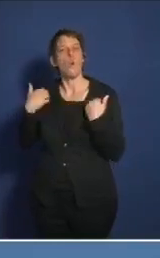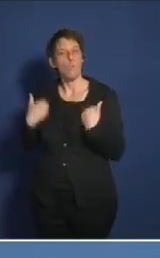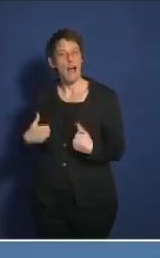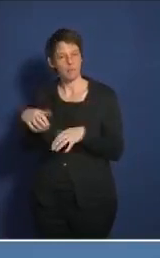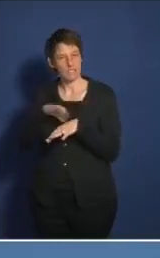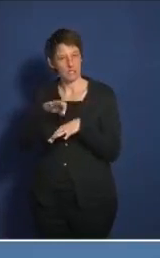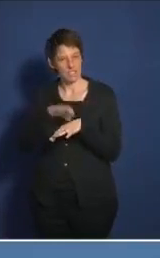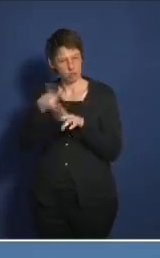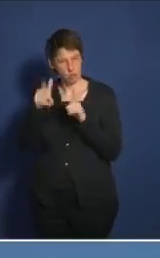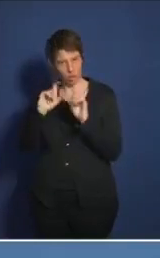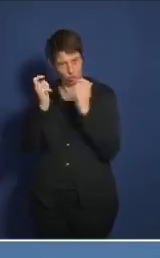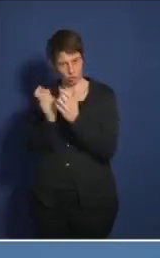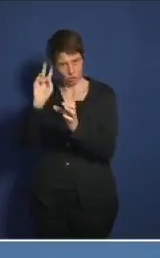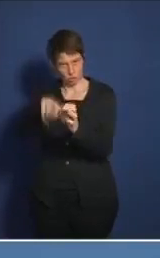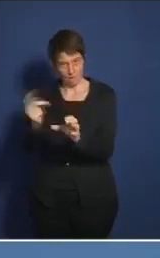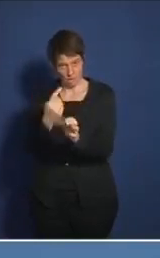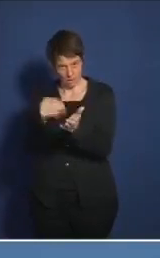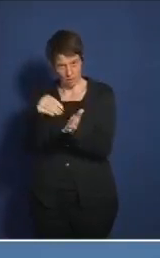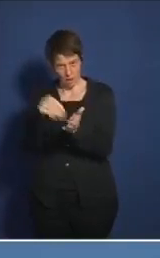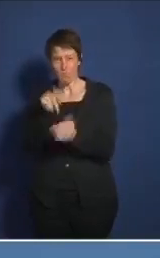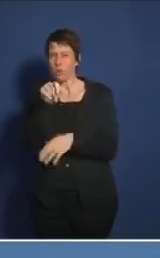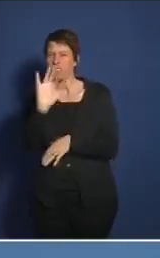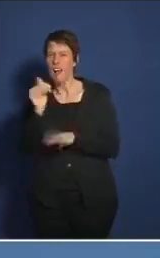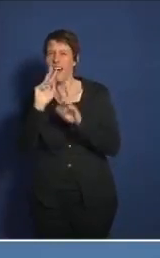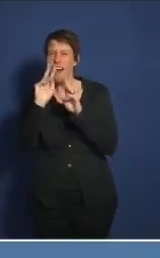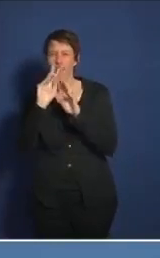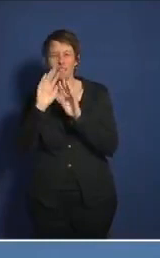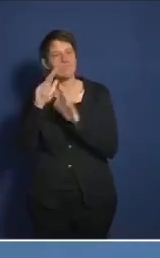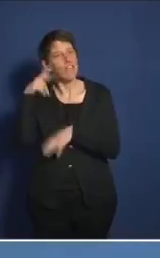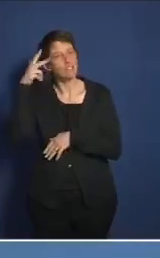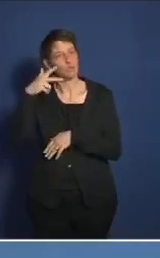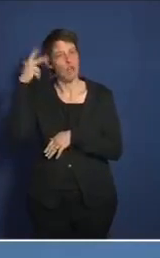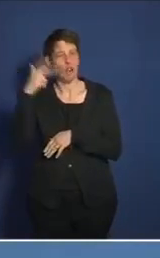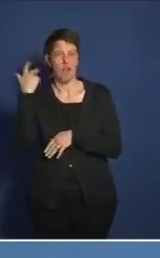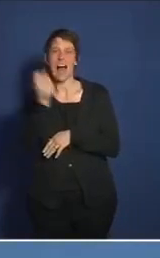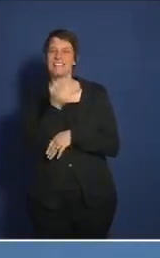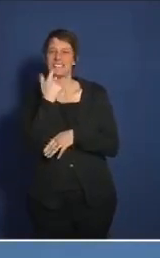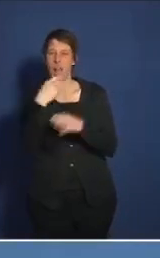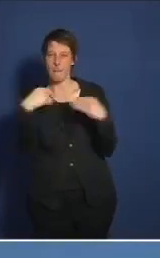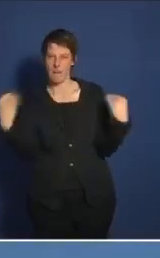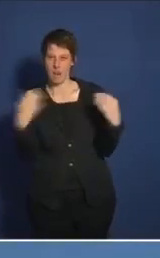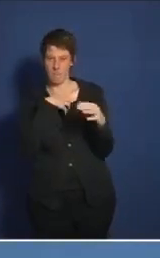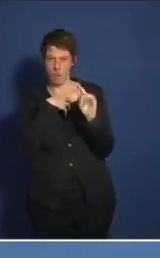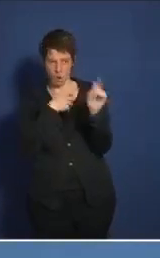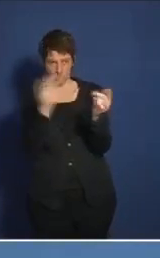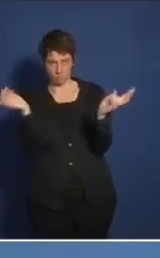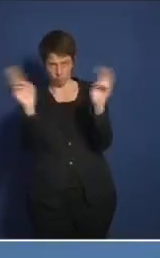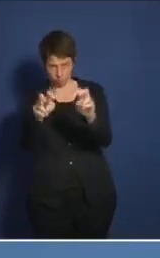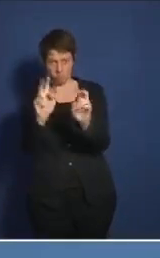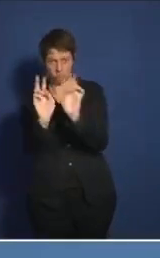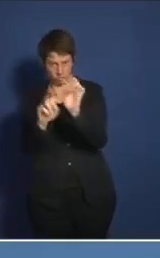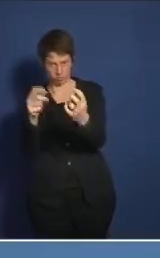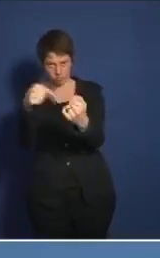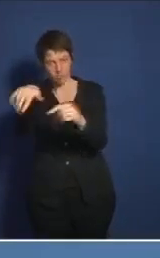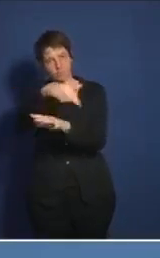nehmen die Expertinnen und Experten der nationalen Arzneimittelbehörden Europas die Bewertung vor. Wir können verzeichnen, dass die